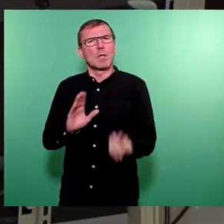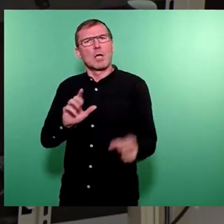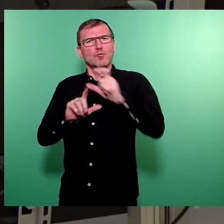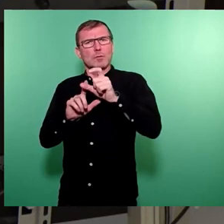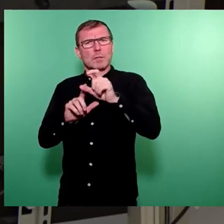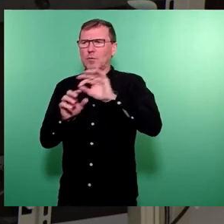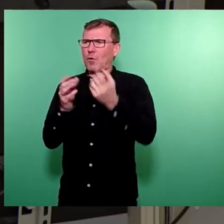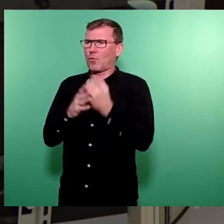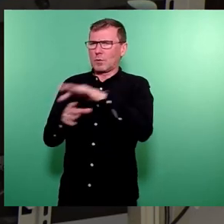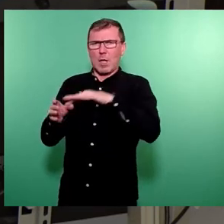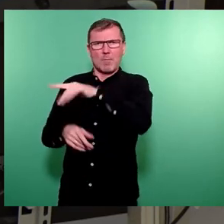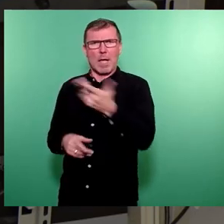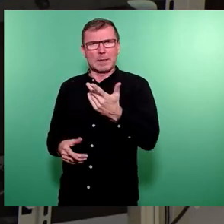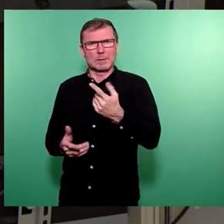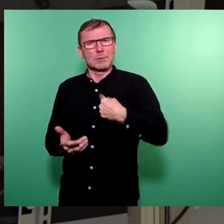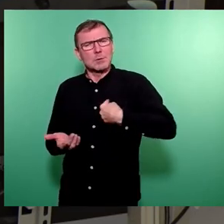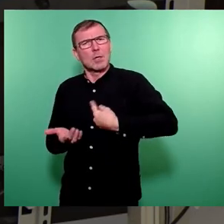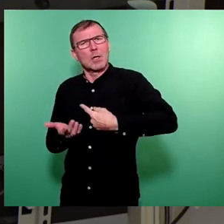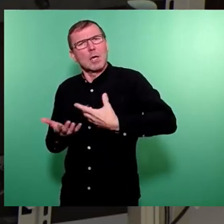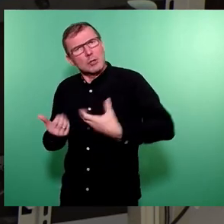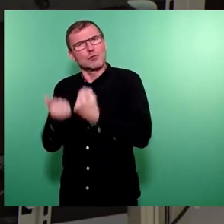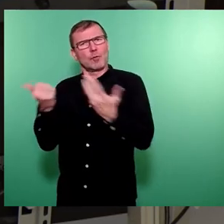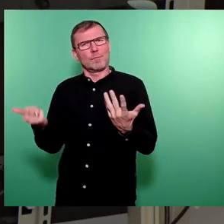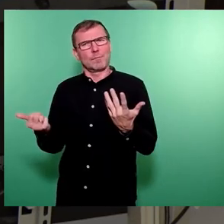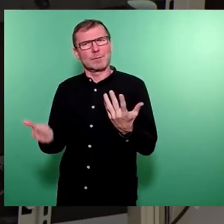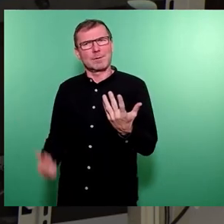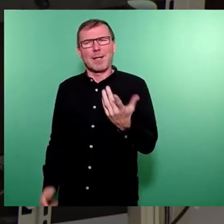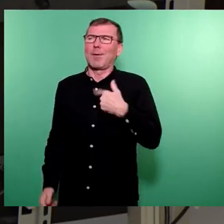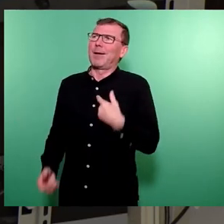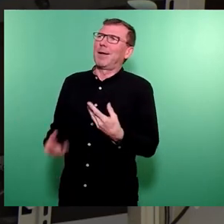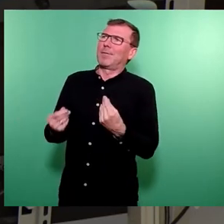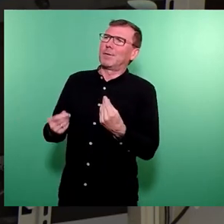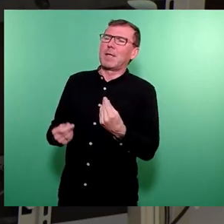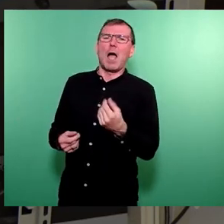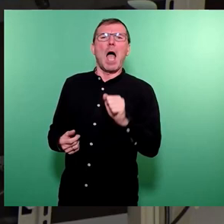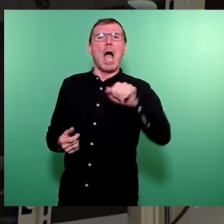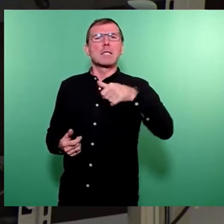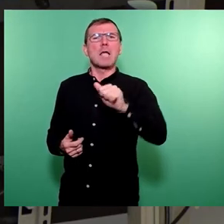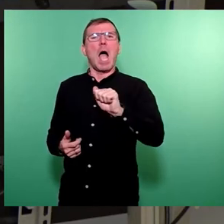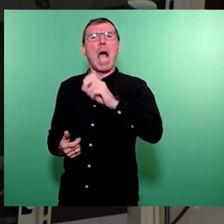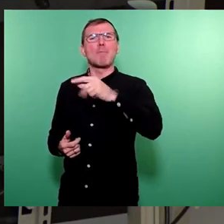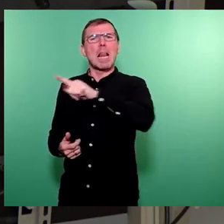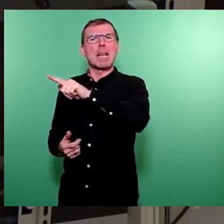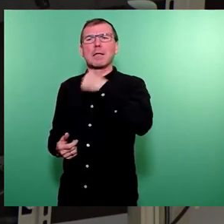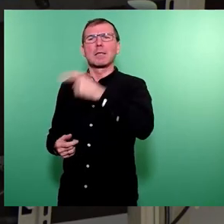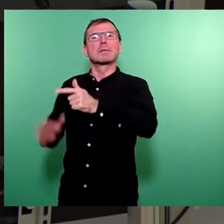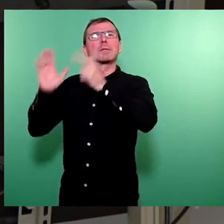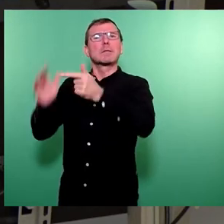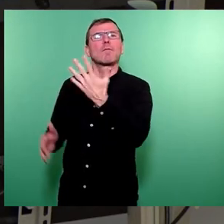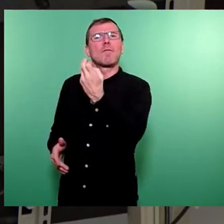Kulturbereich geschafft. Aber ich finde, Anja Abel hat die Zahl schon mal gesagt, 725